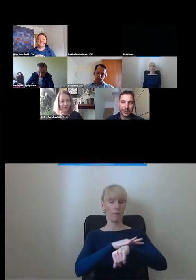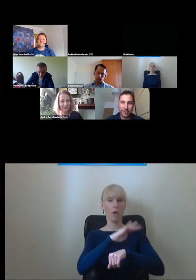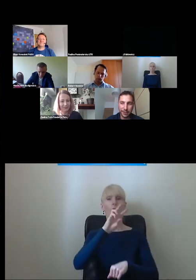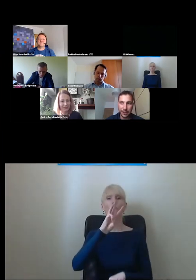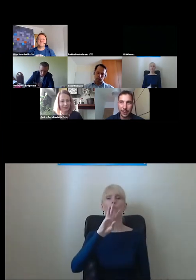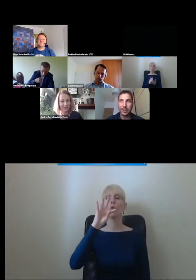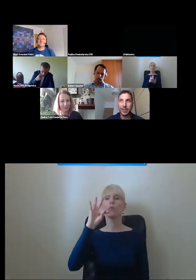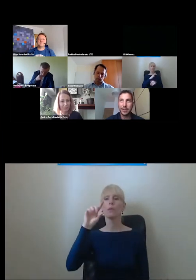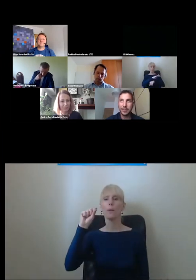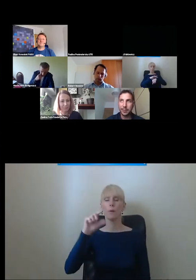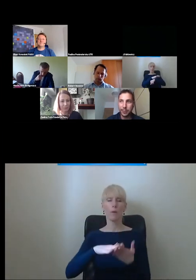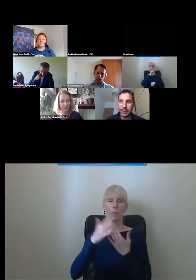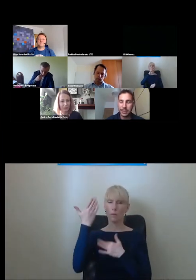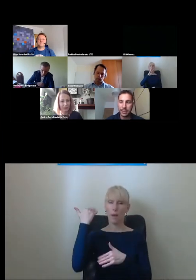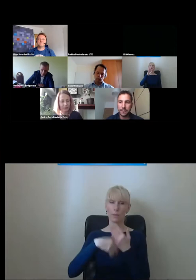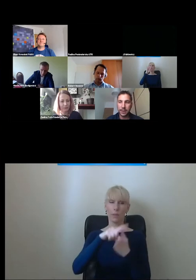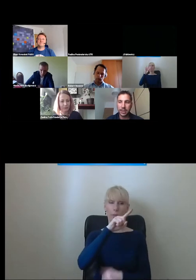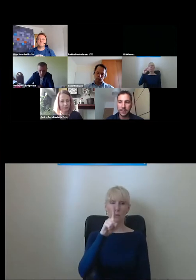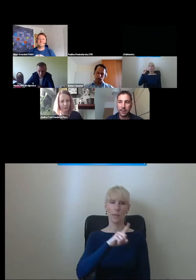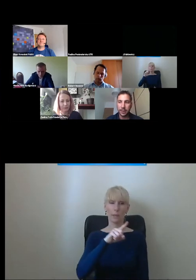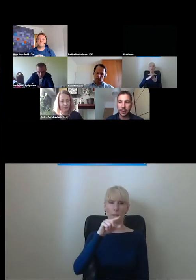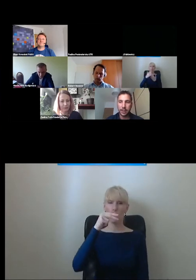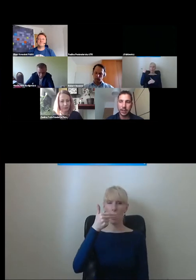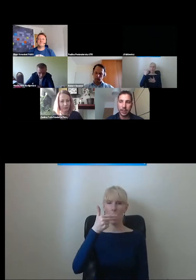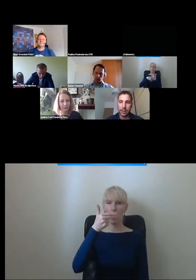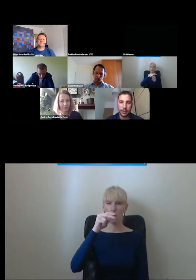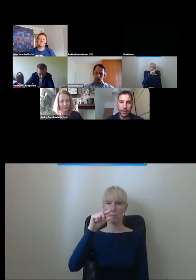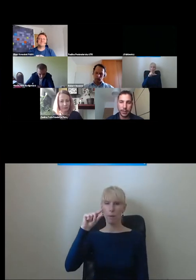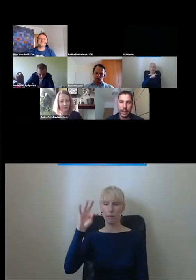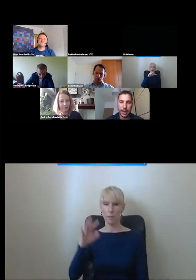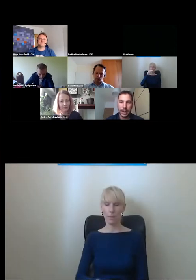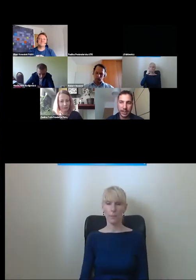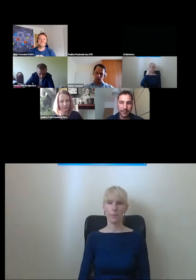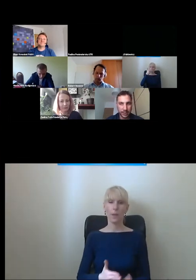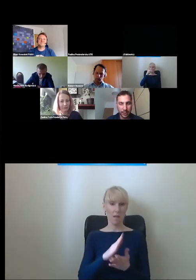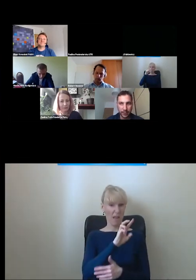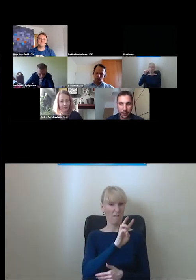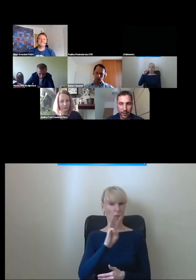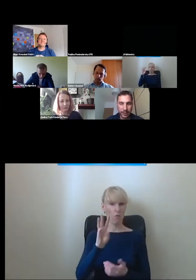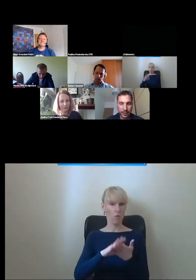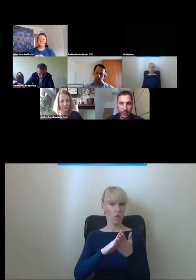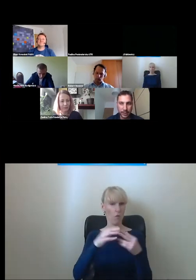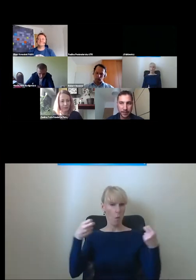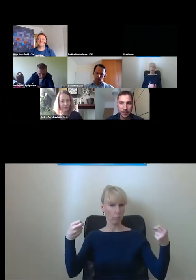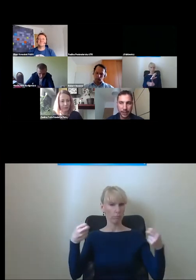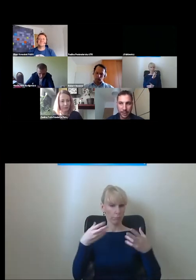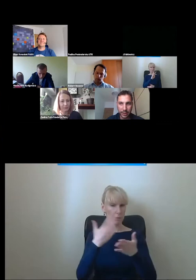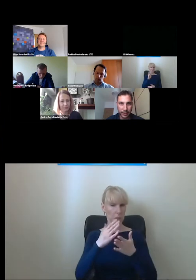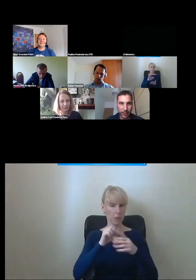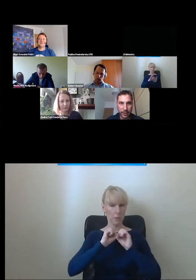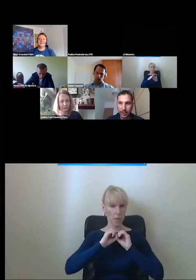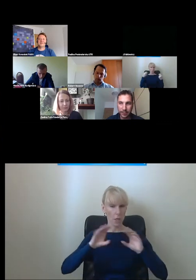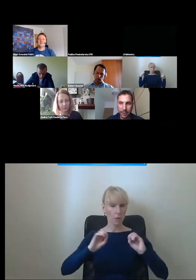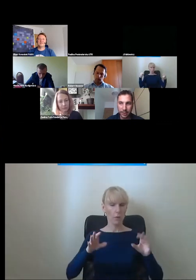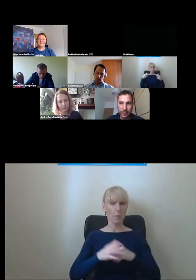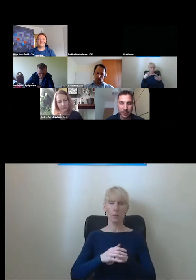Rzeczywiście WTP, czyli były ZTM w Warszawie, ma na swojej stronie informacje. Natomiast z tego,